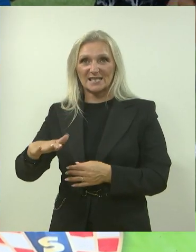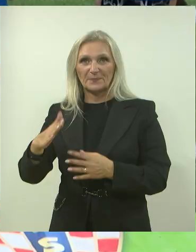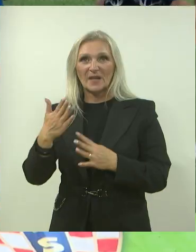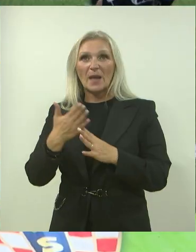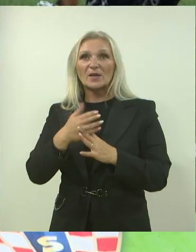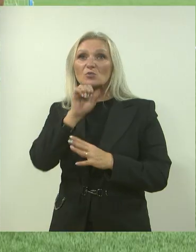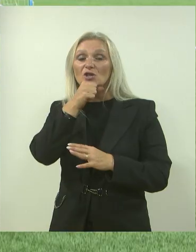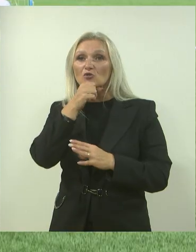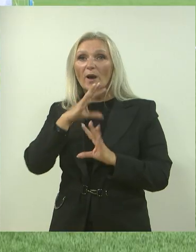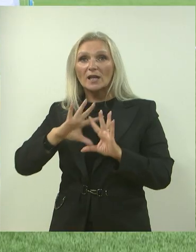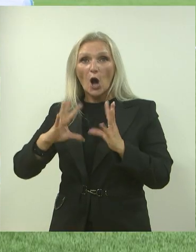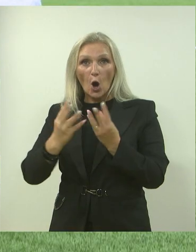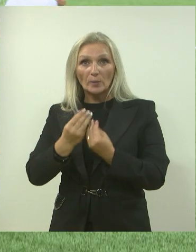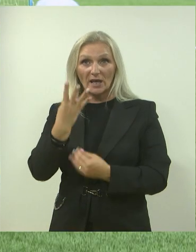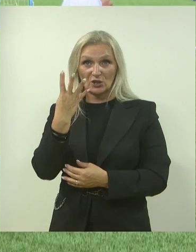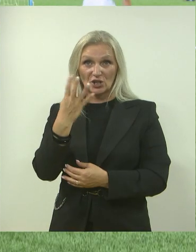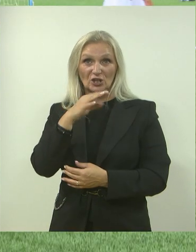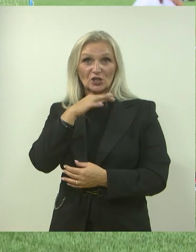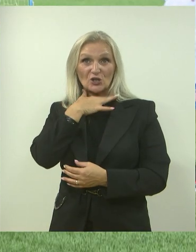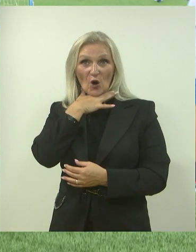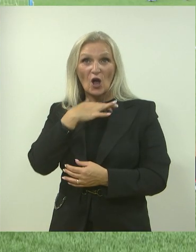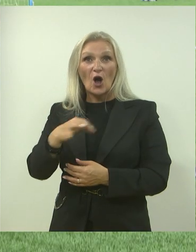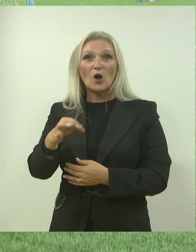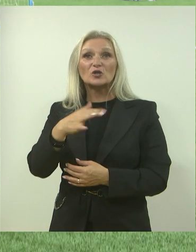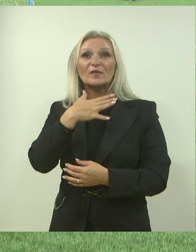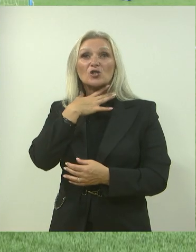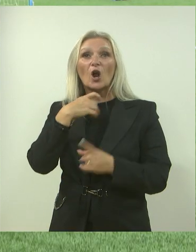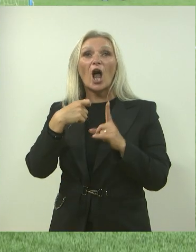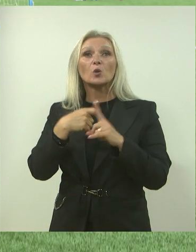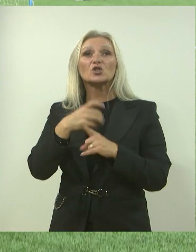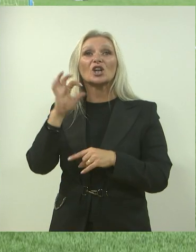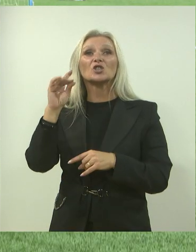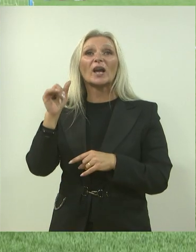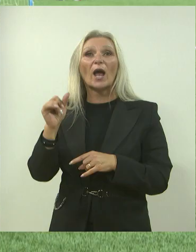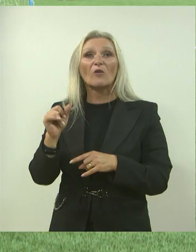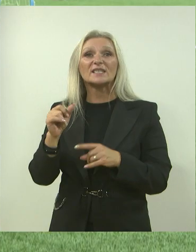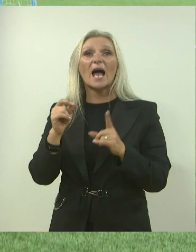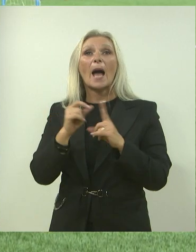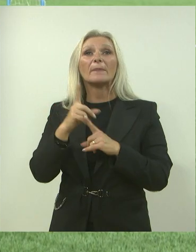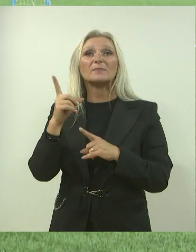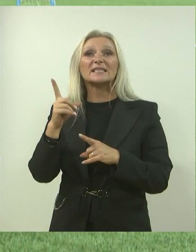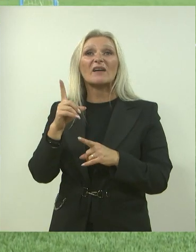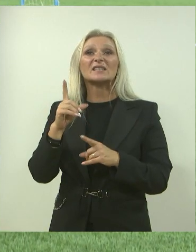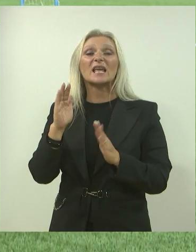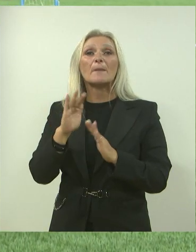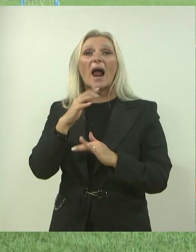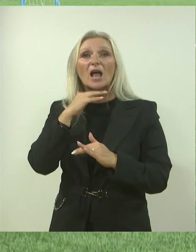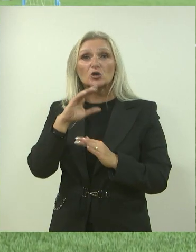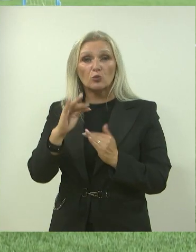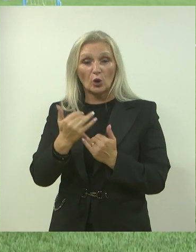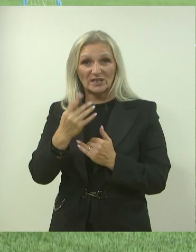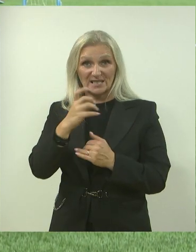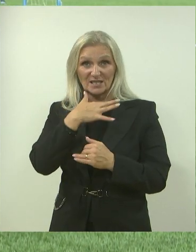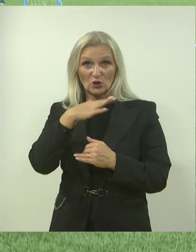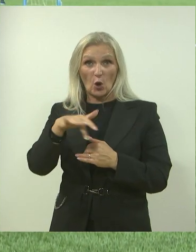županije okupila su se četiri škole, i to iz osnovne škole Kuršanec, Orehovice, Pribislevec i Male Sugotice. Trenutno je na